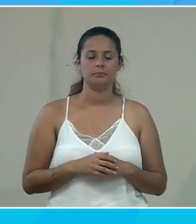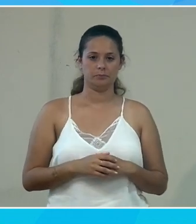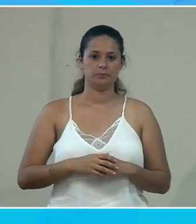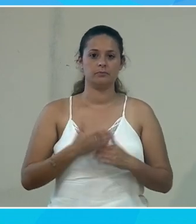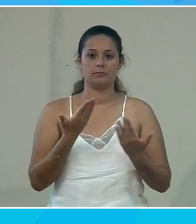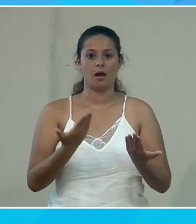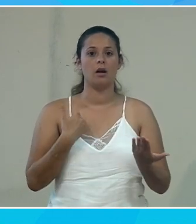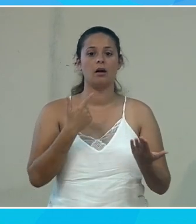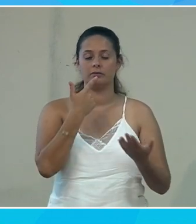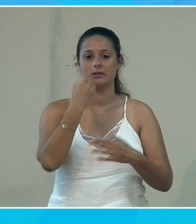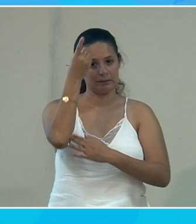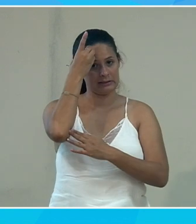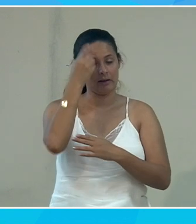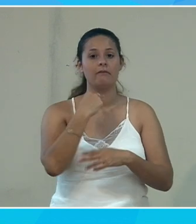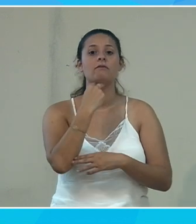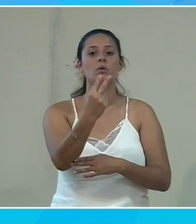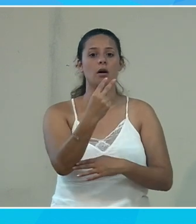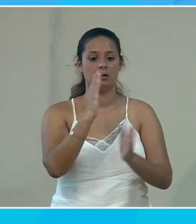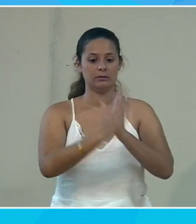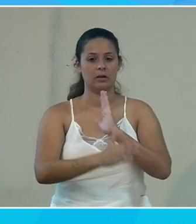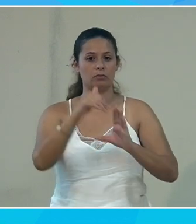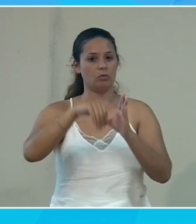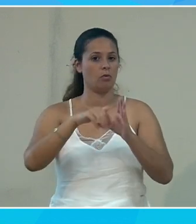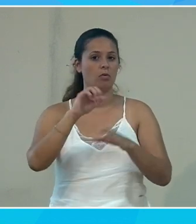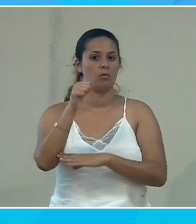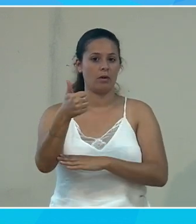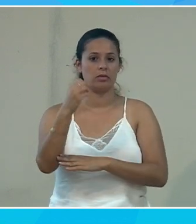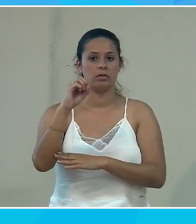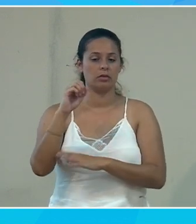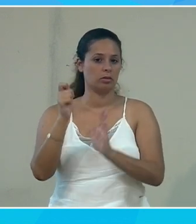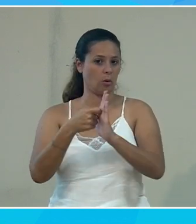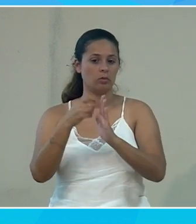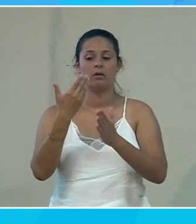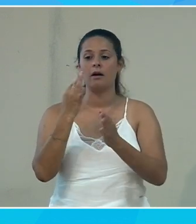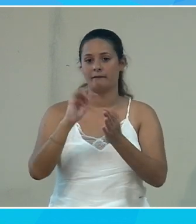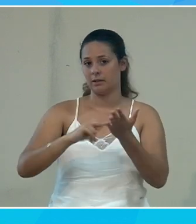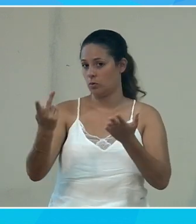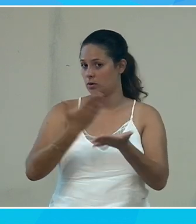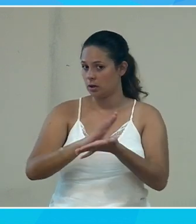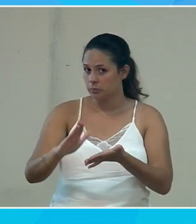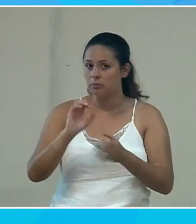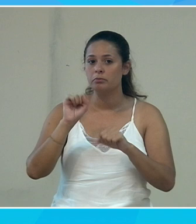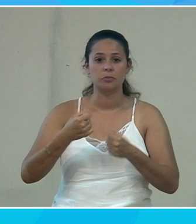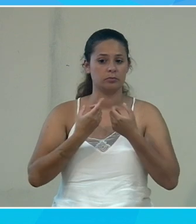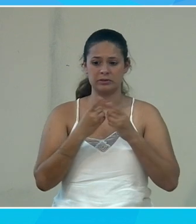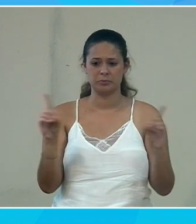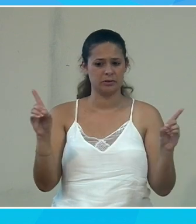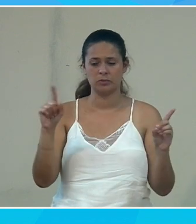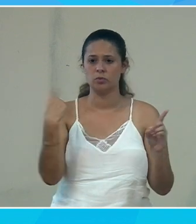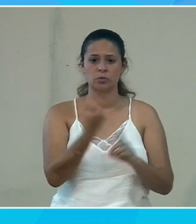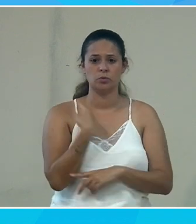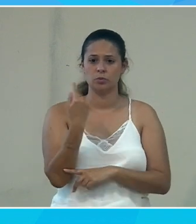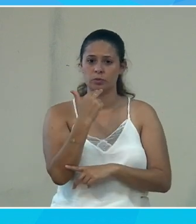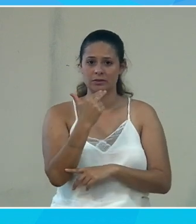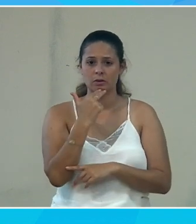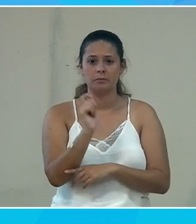donc là je vais faire de la dictée vocale directement dans OneNote sur une version gratuite donc qui est disponible à tous les utilisateurs